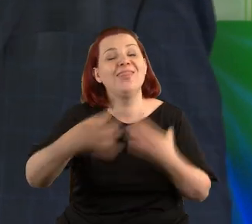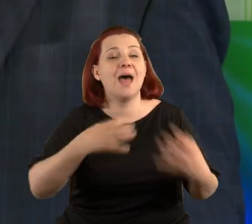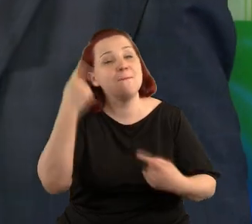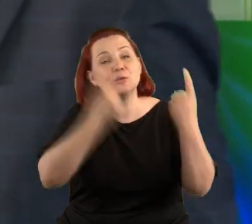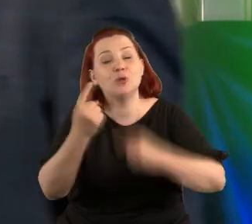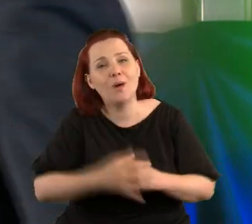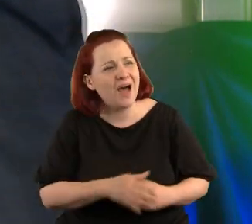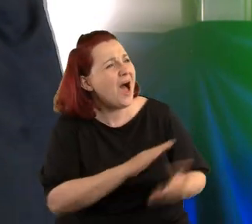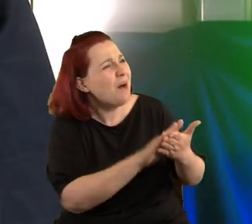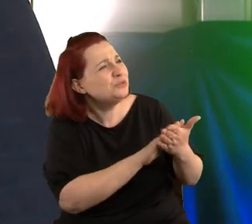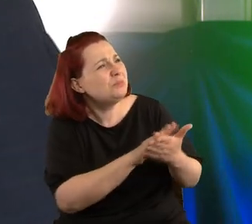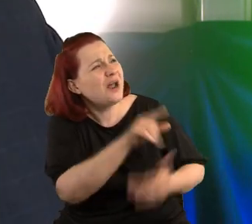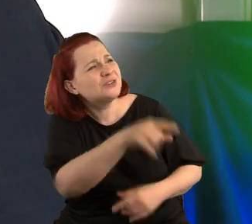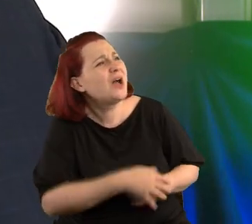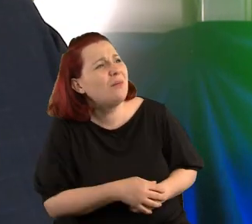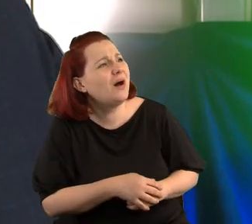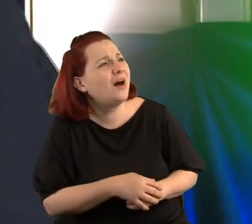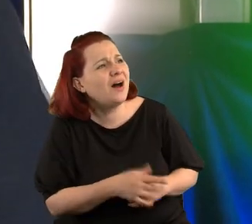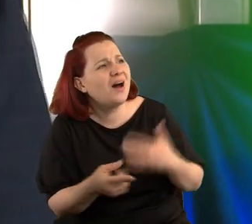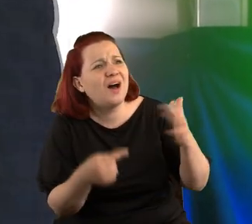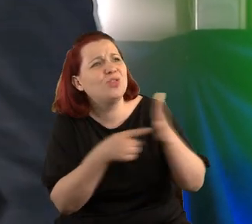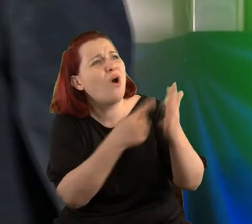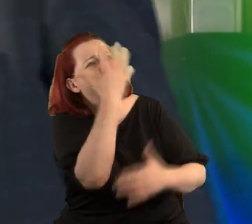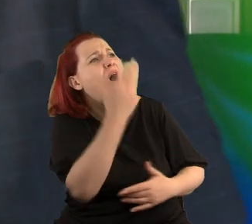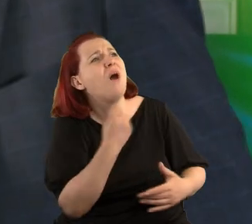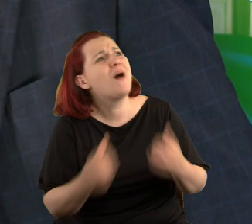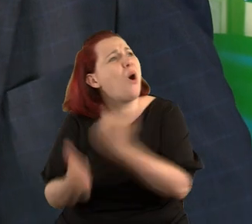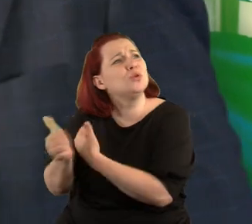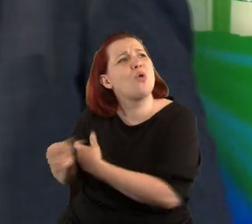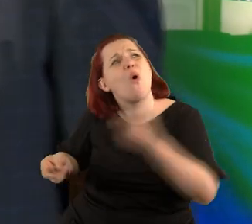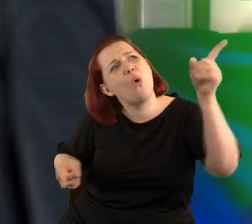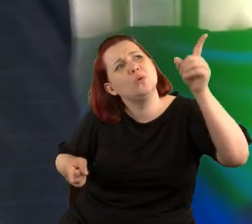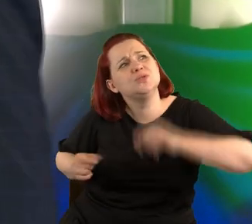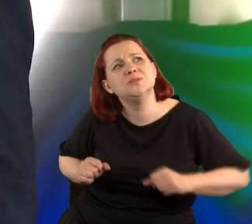A przepraszam, a na tym obrazie to o co Panu chodziło?